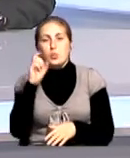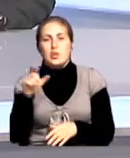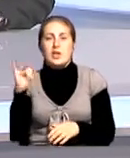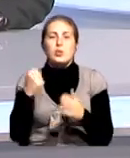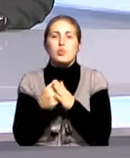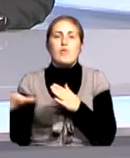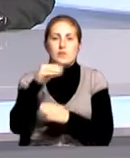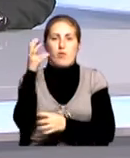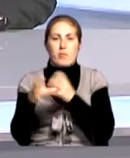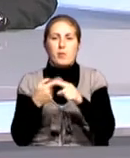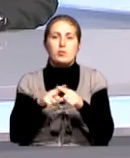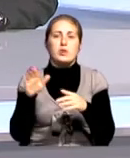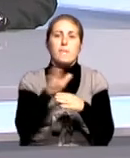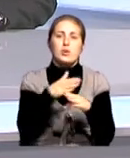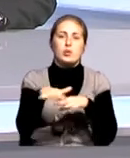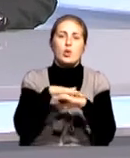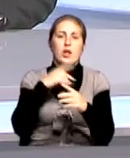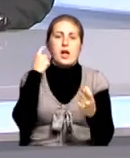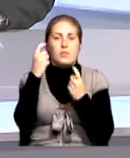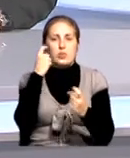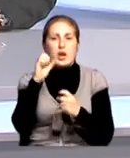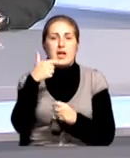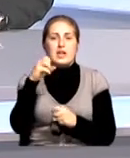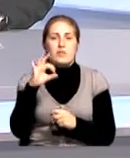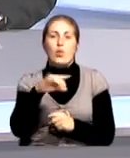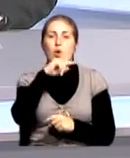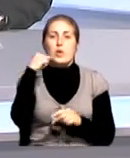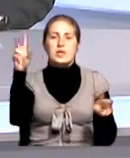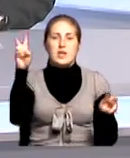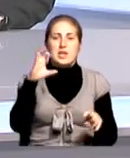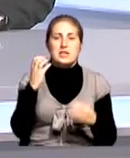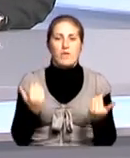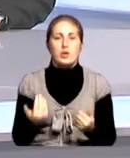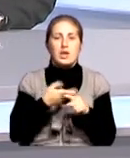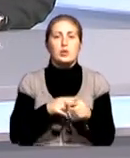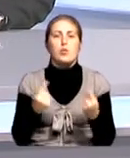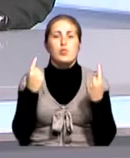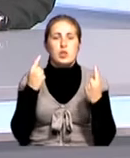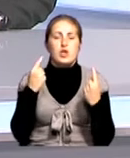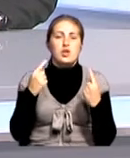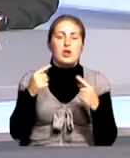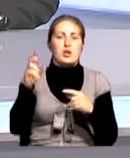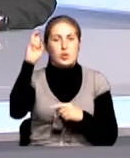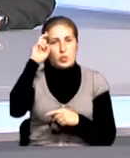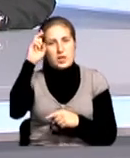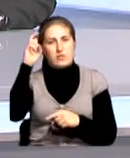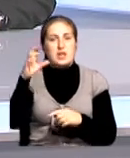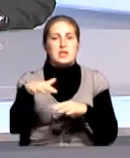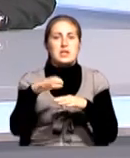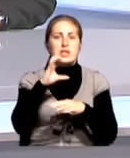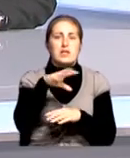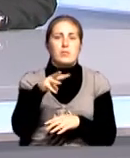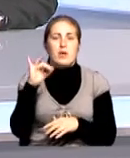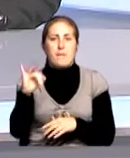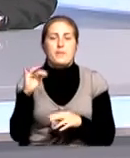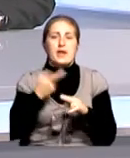мира. Потому что Международное информационное агентство «Россия сегодня» — это крупнейшее государственное средство массовой информации, крупнейший государственный медийный